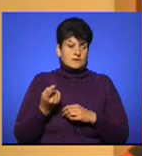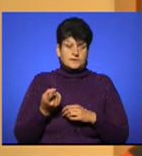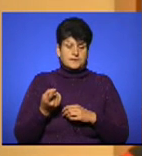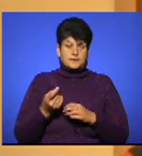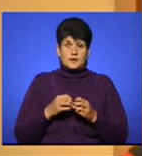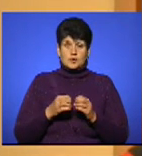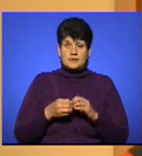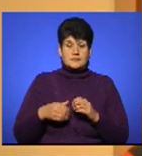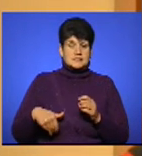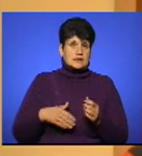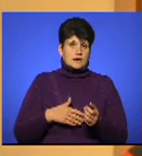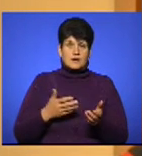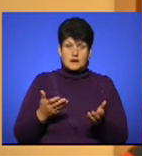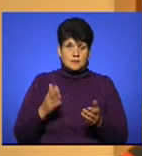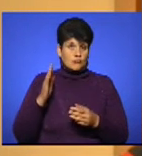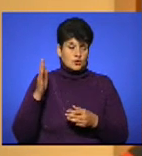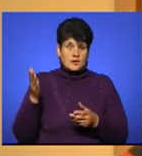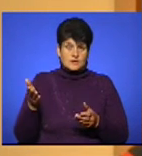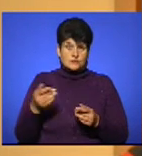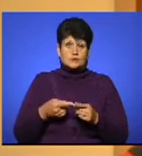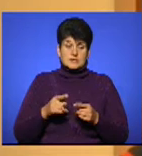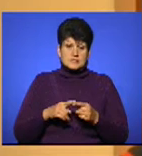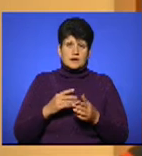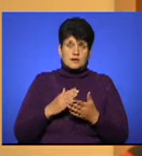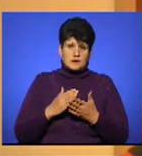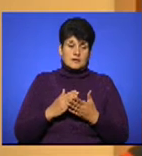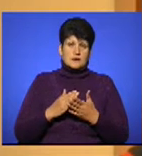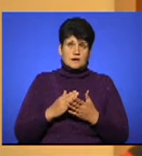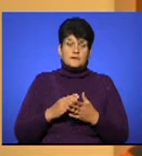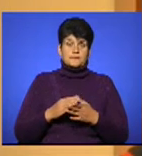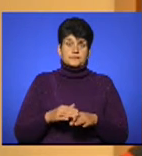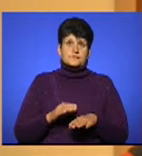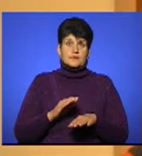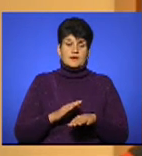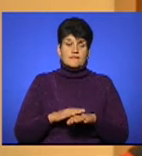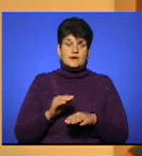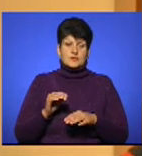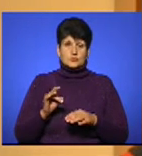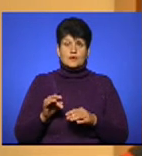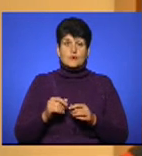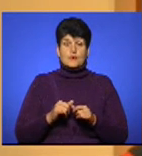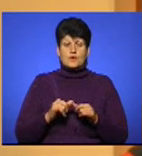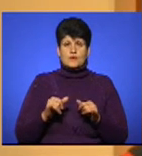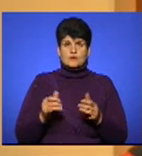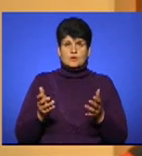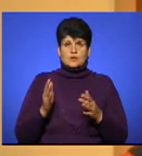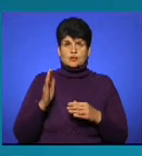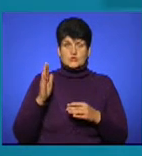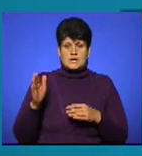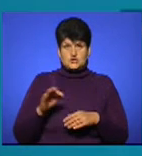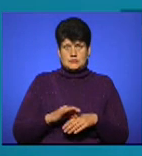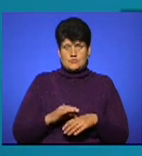проблеми з нирками в подальшому. Тобто це є провокуючий фактор розвитку якихось подальших